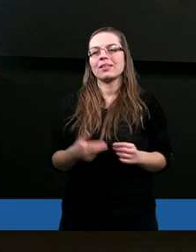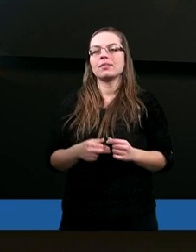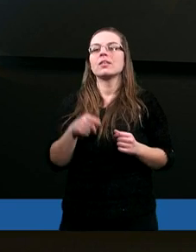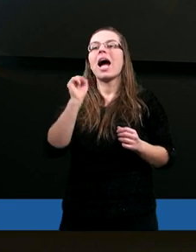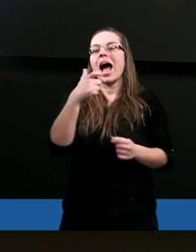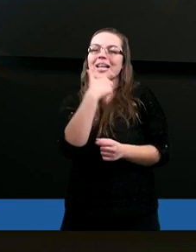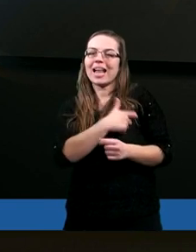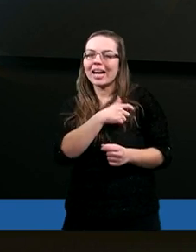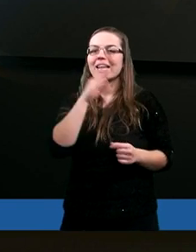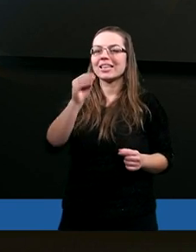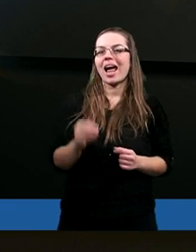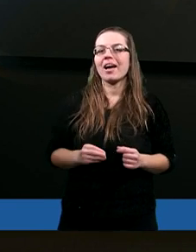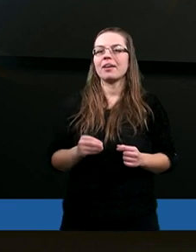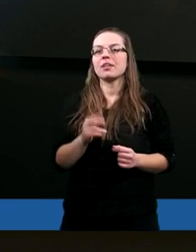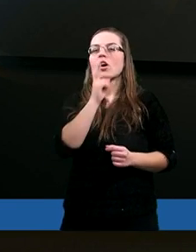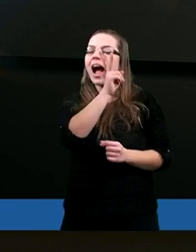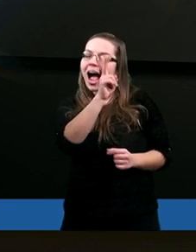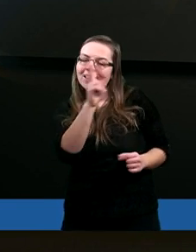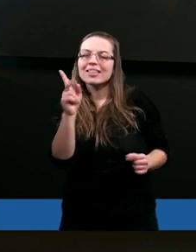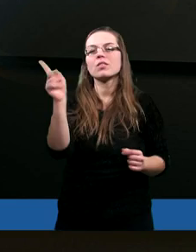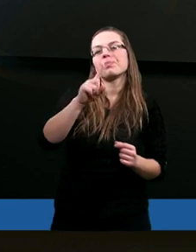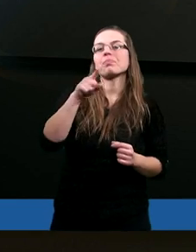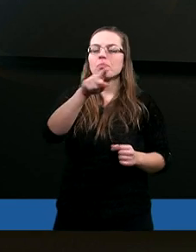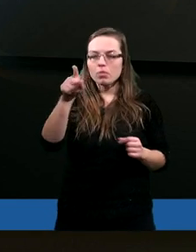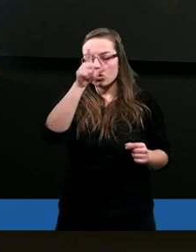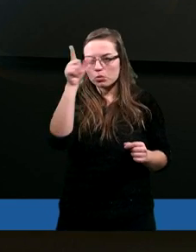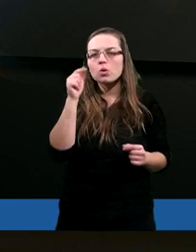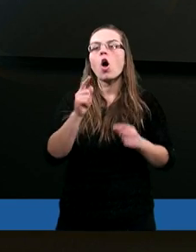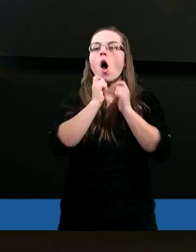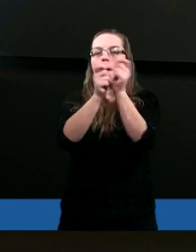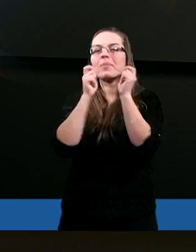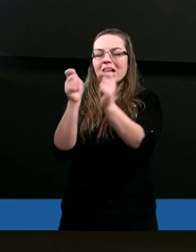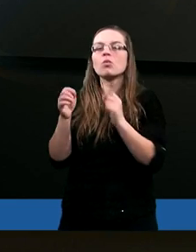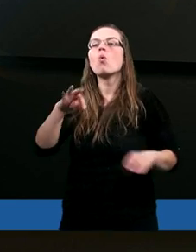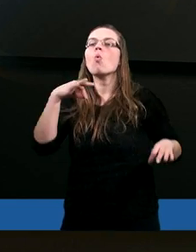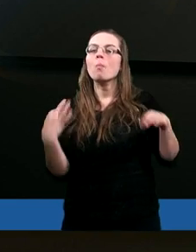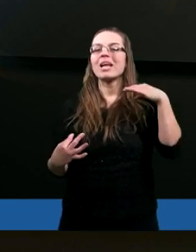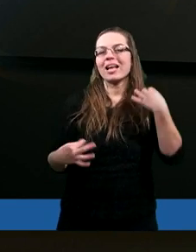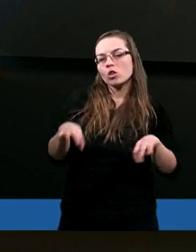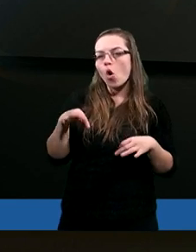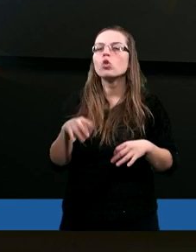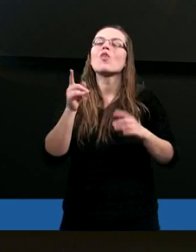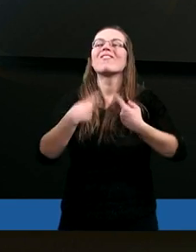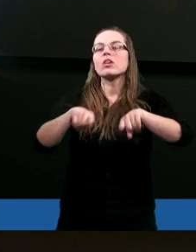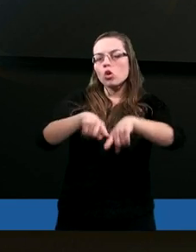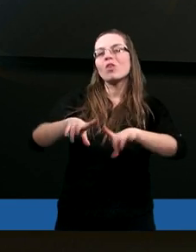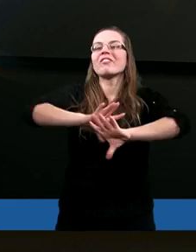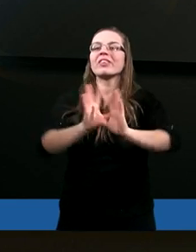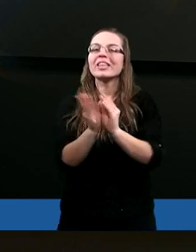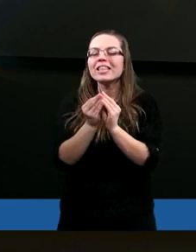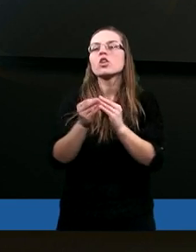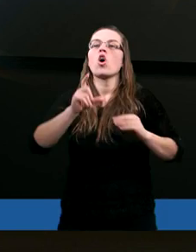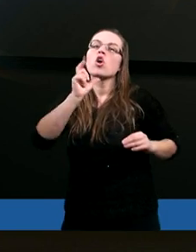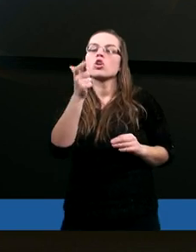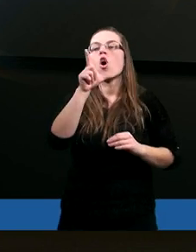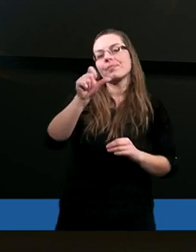A serce każdego zręcznego obdarzyłem umiejętnością wykonania wszystkiego, co